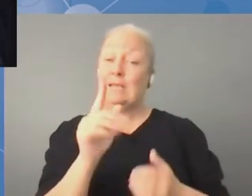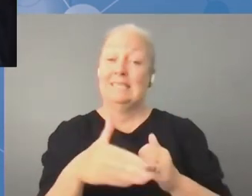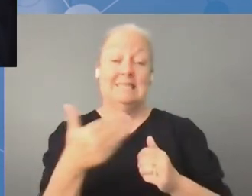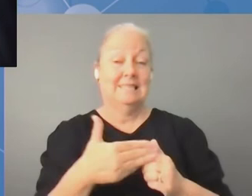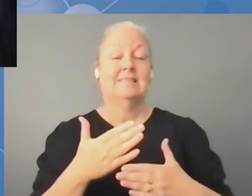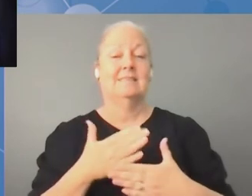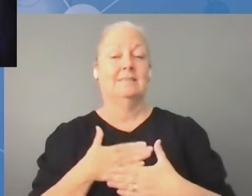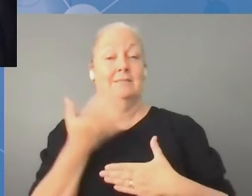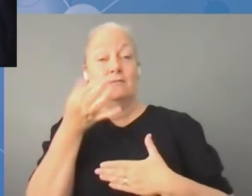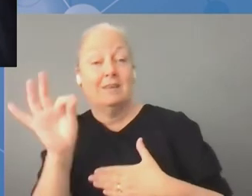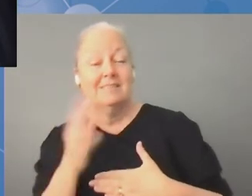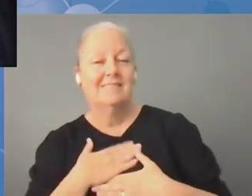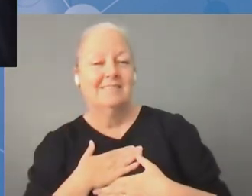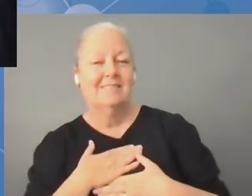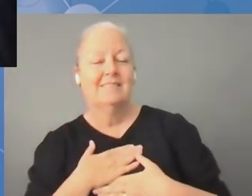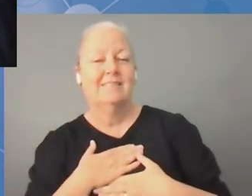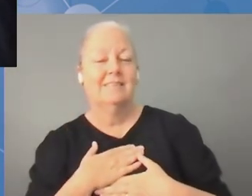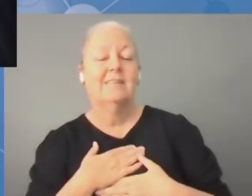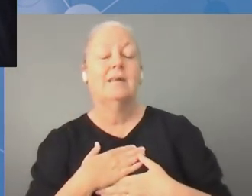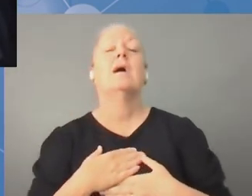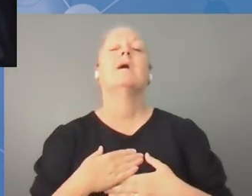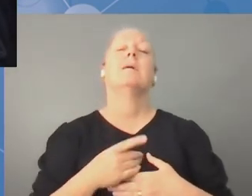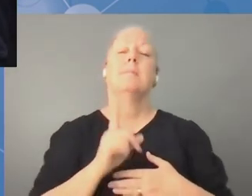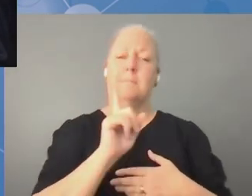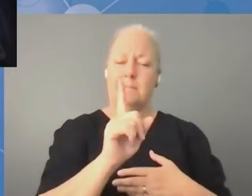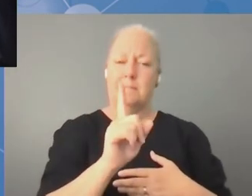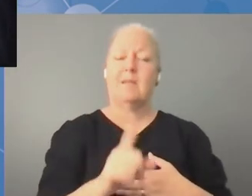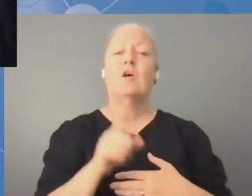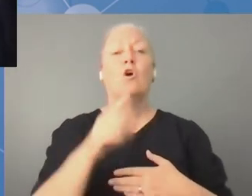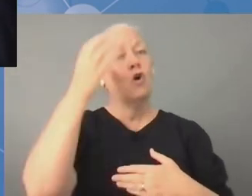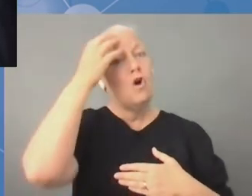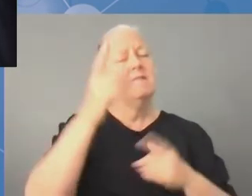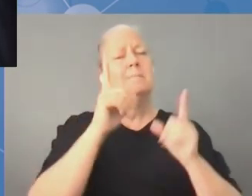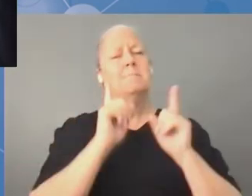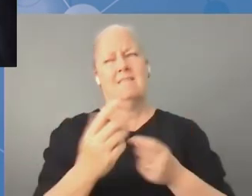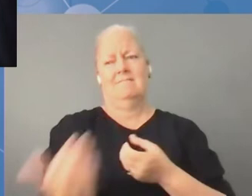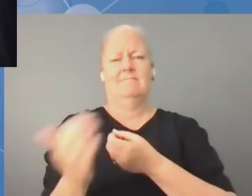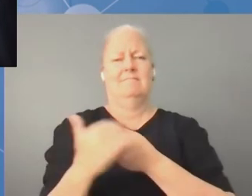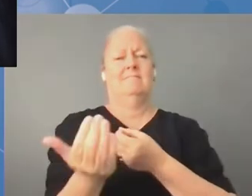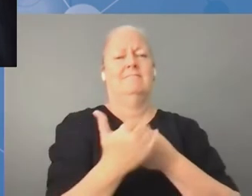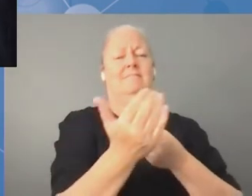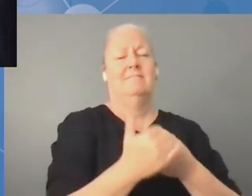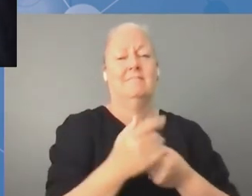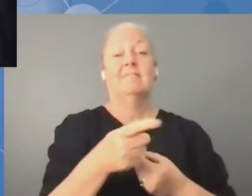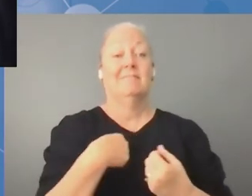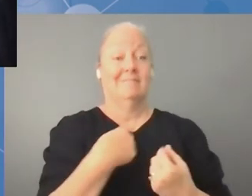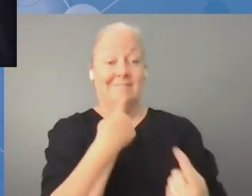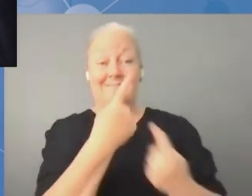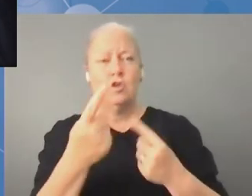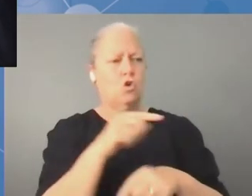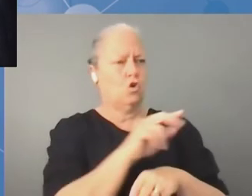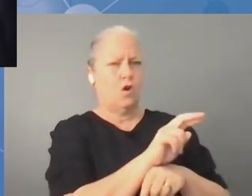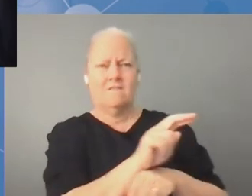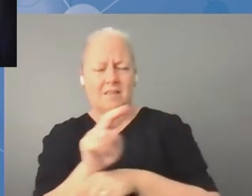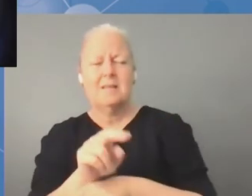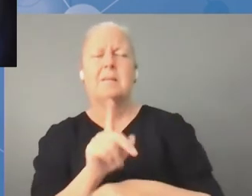rządy, bo tutaj mówimy o zarządzaniu, ale my jesteśmy ze społeczeństwa obywatelskiego. Nie